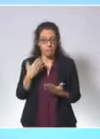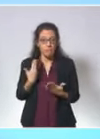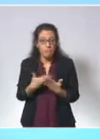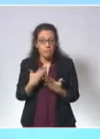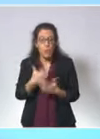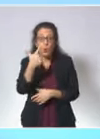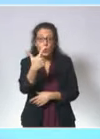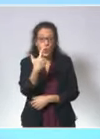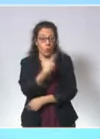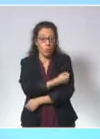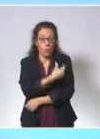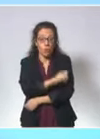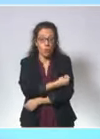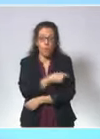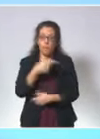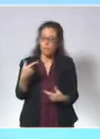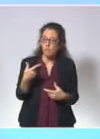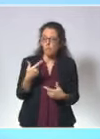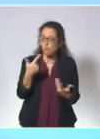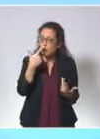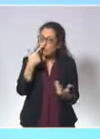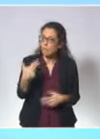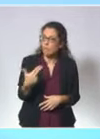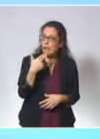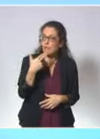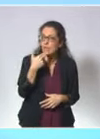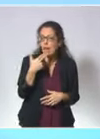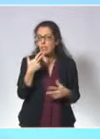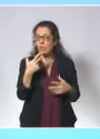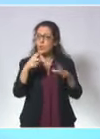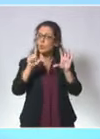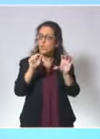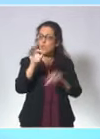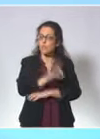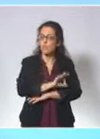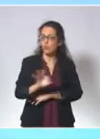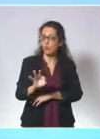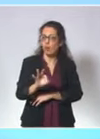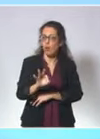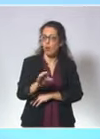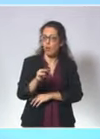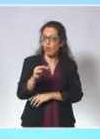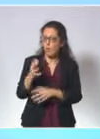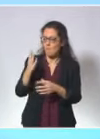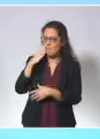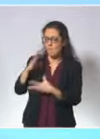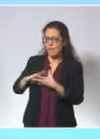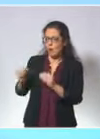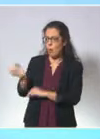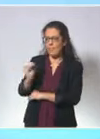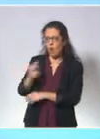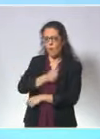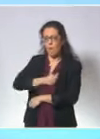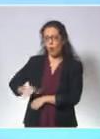qu'avec deux doses, le vaccin semble efficace à 70 % contre les formes graves d'Omicron,